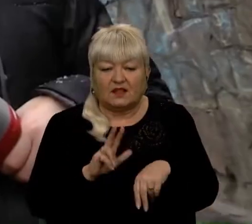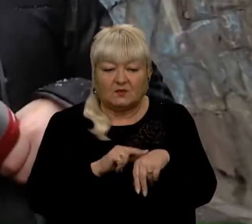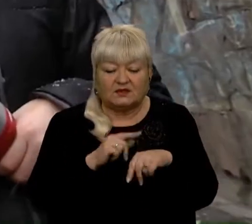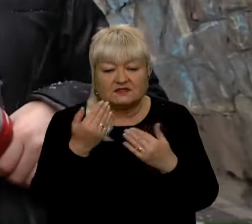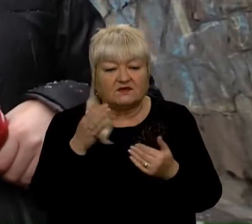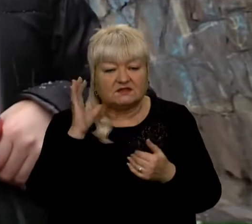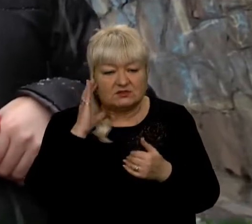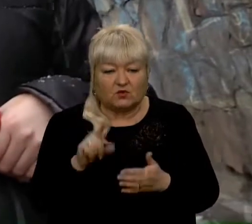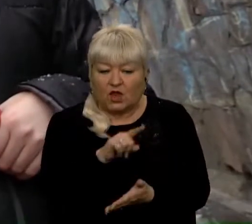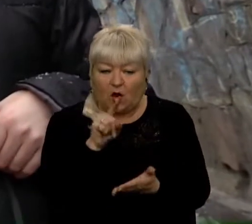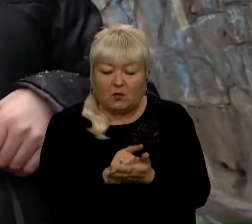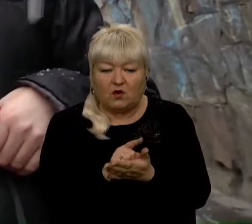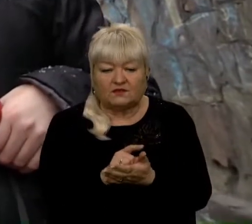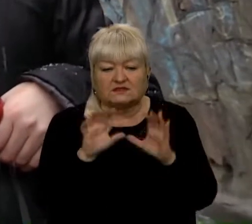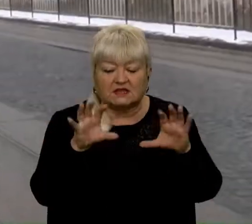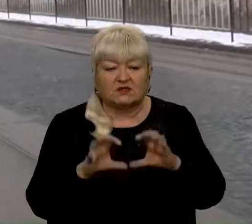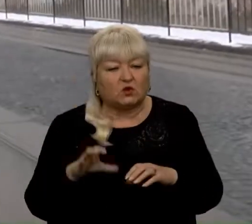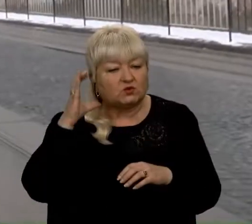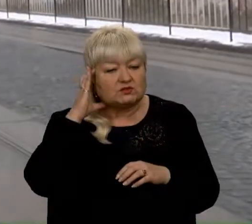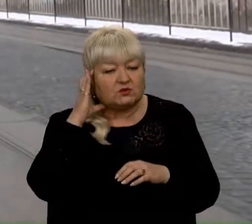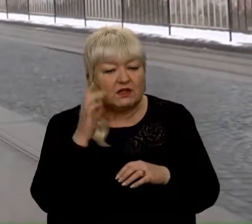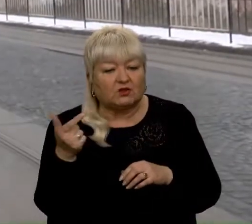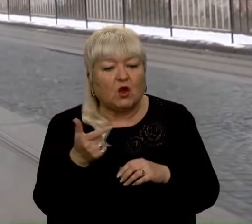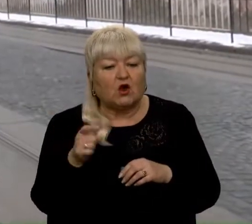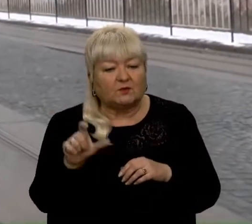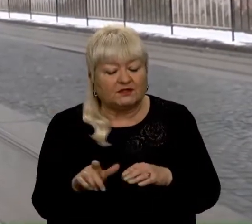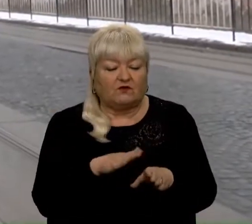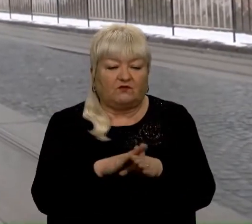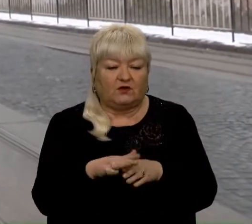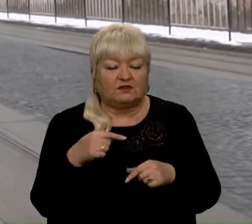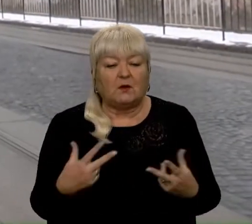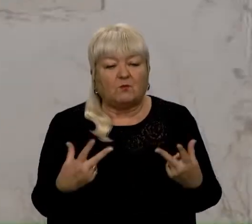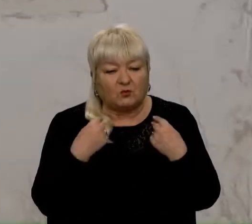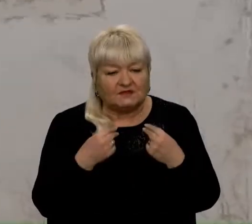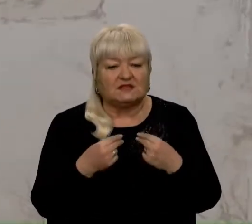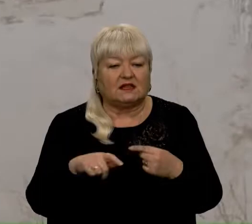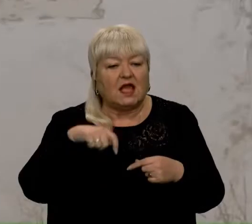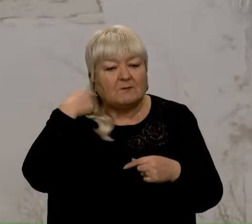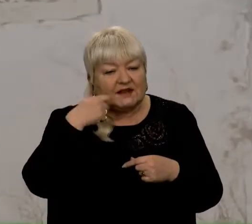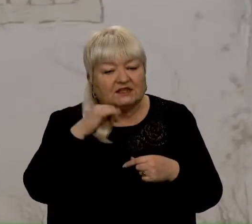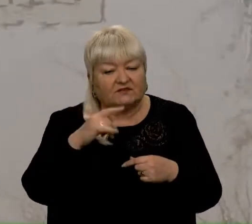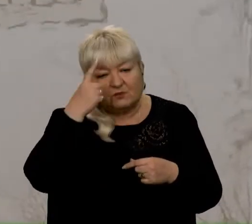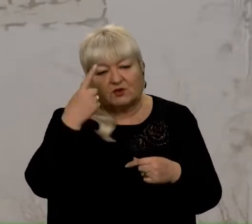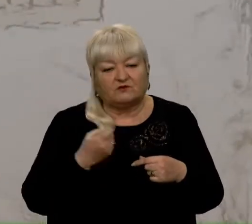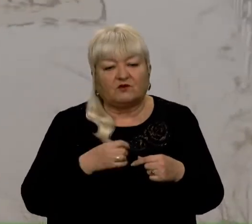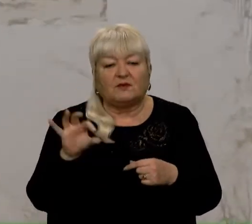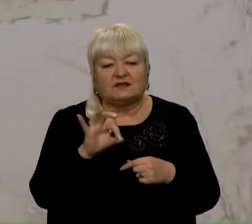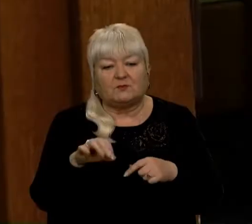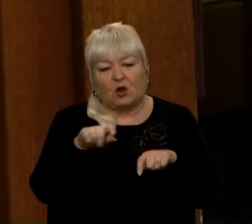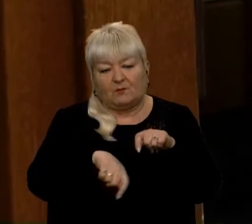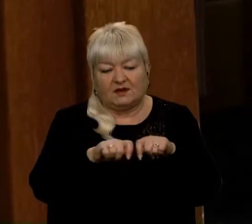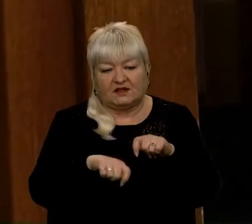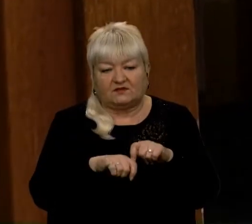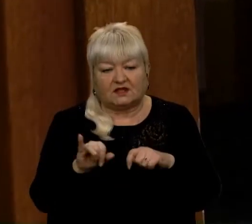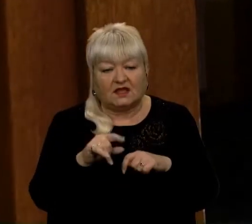Обов'язок законослухняного громадянина виконали. Нам пообіцяли перетелефонувати і поінформувати про перевірку. І